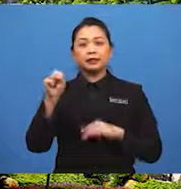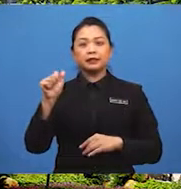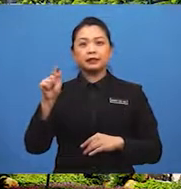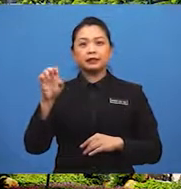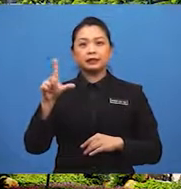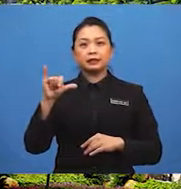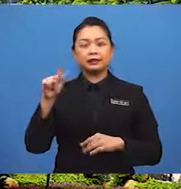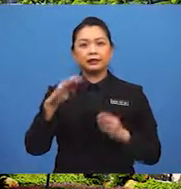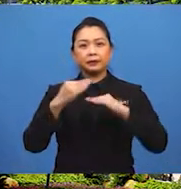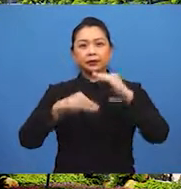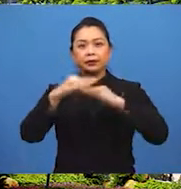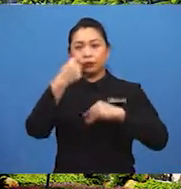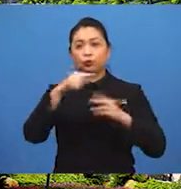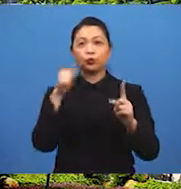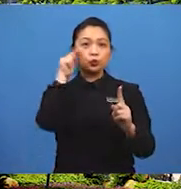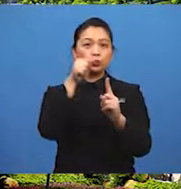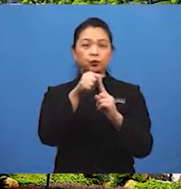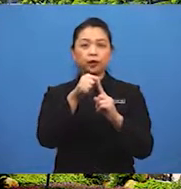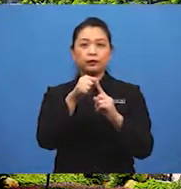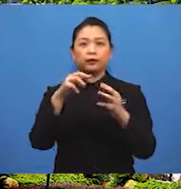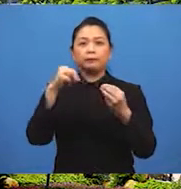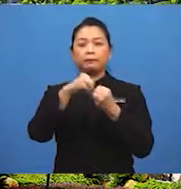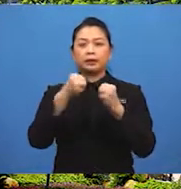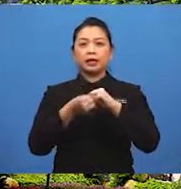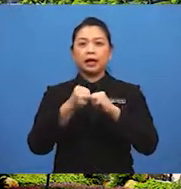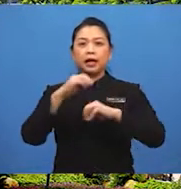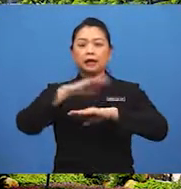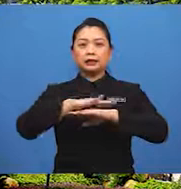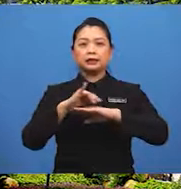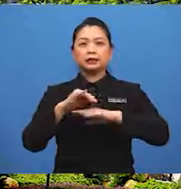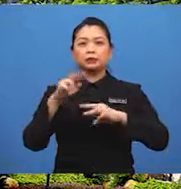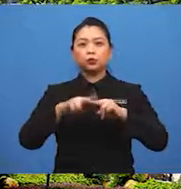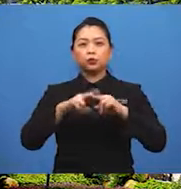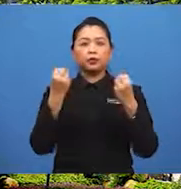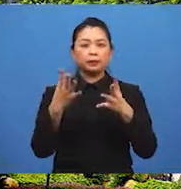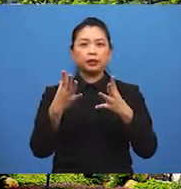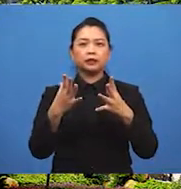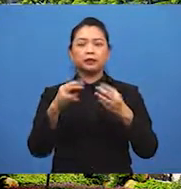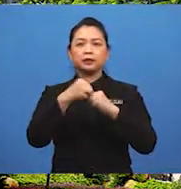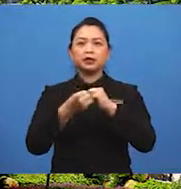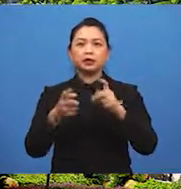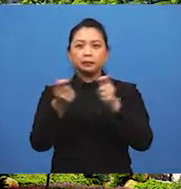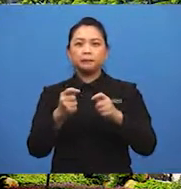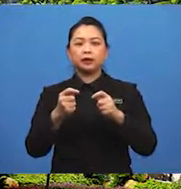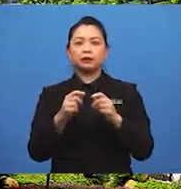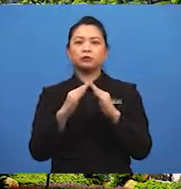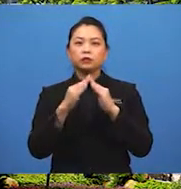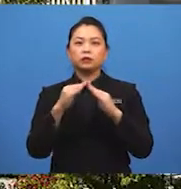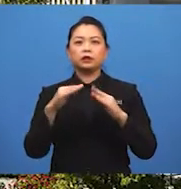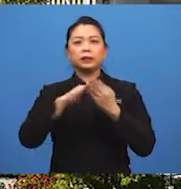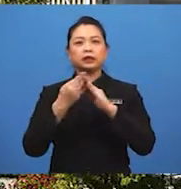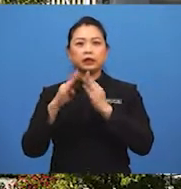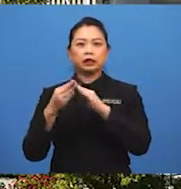bertujuan untuk mengatasi masalah kesesakan penduduk dan masalah tempat tinggal di bandar Induk.